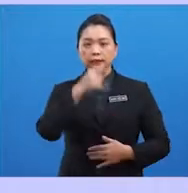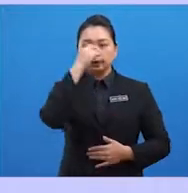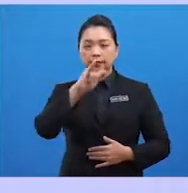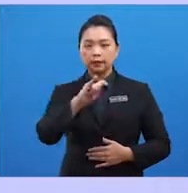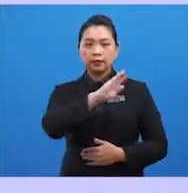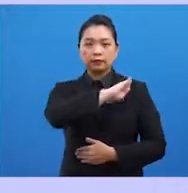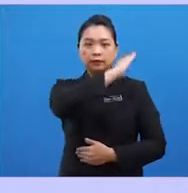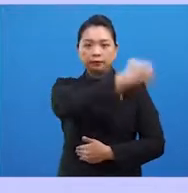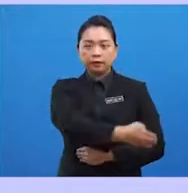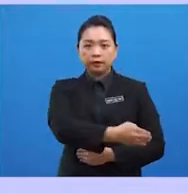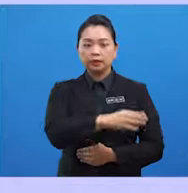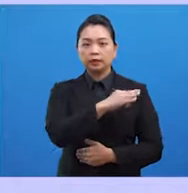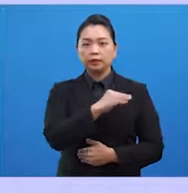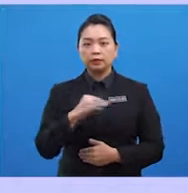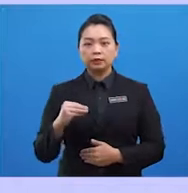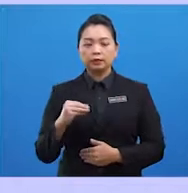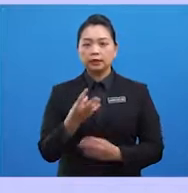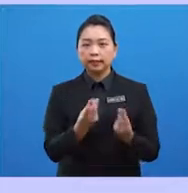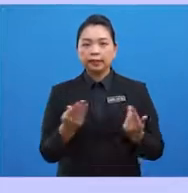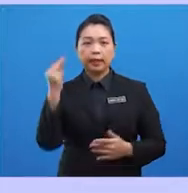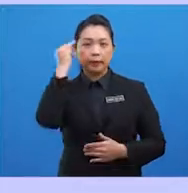Filipina dan tanah Melayu.